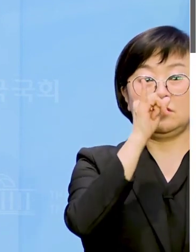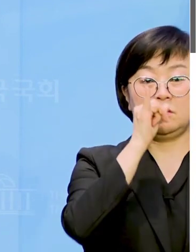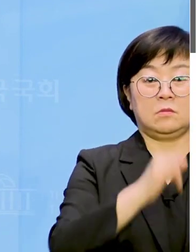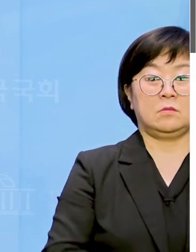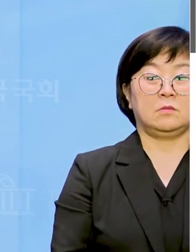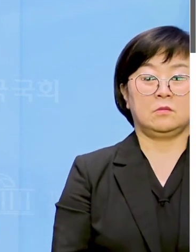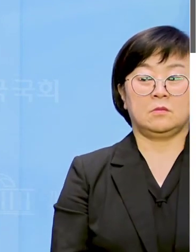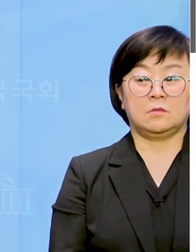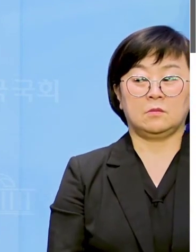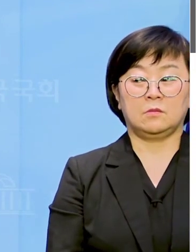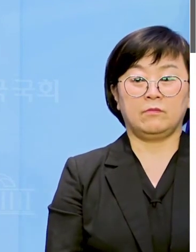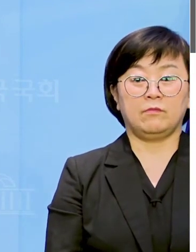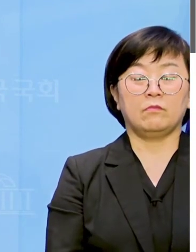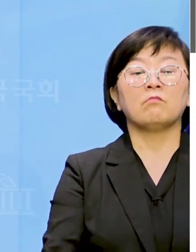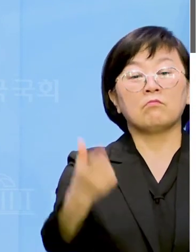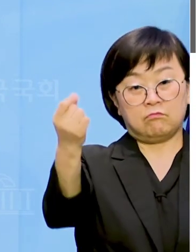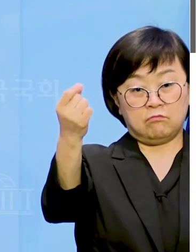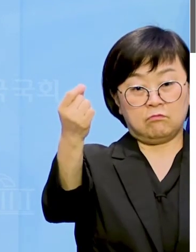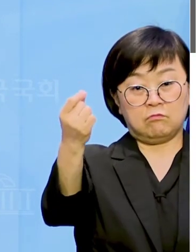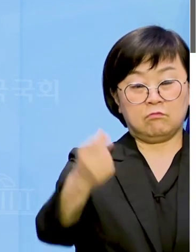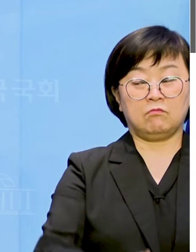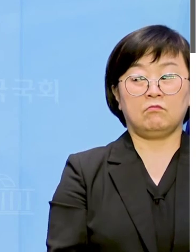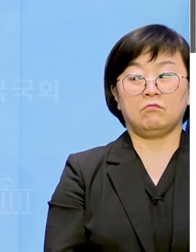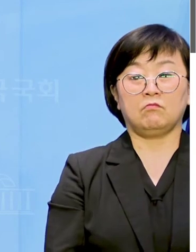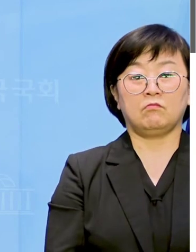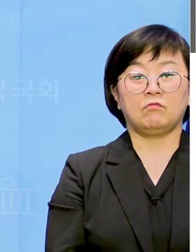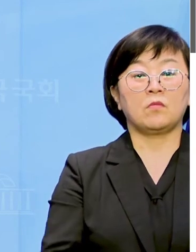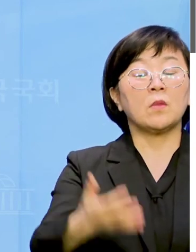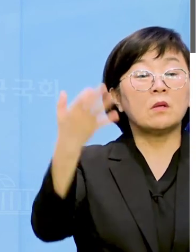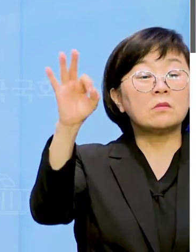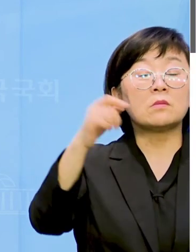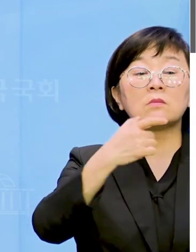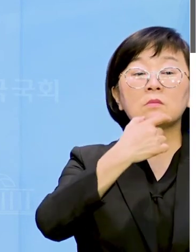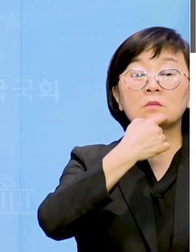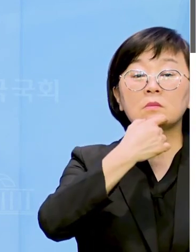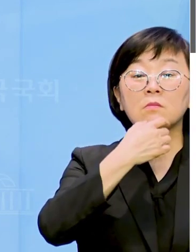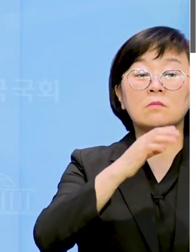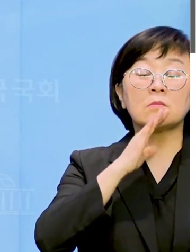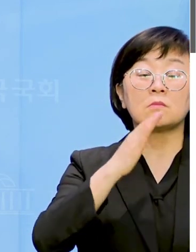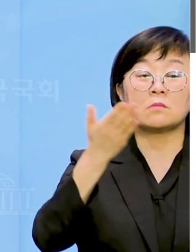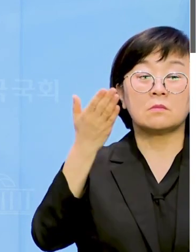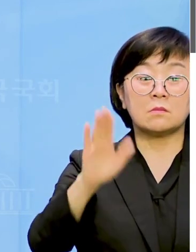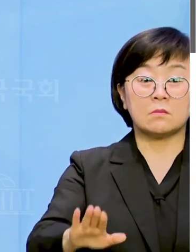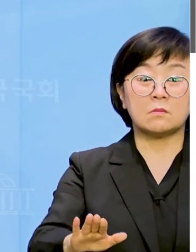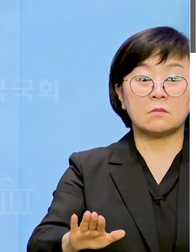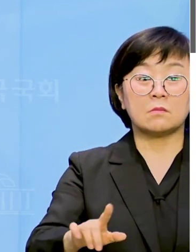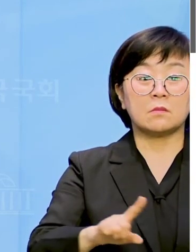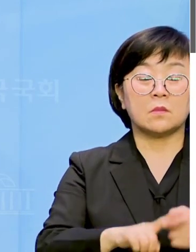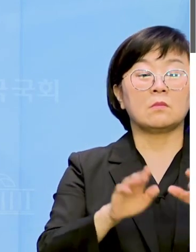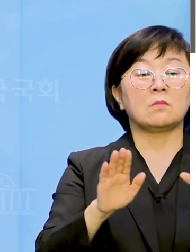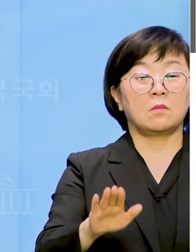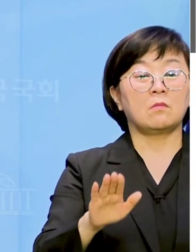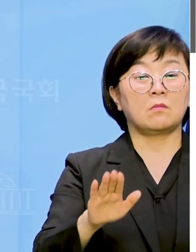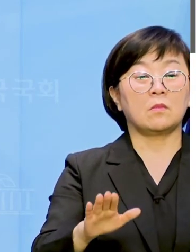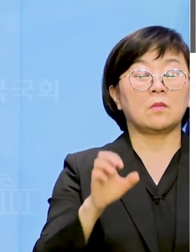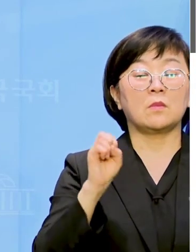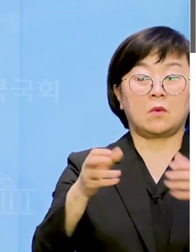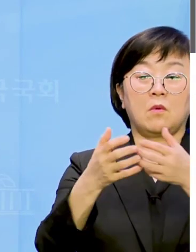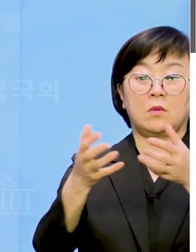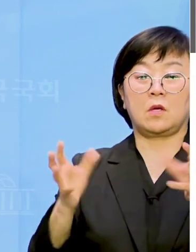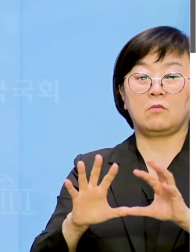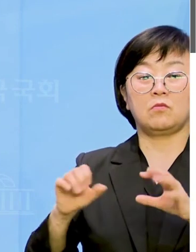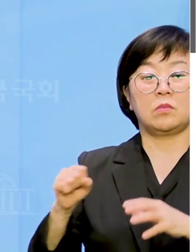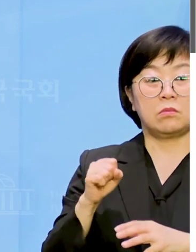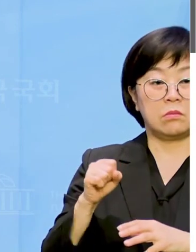있습니다. 그렇습니다. 인정하기 싫은 분들도 계시겠지만 이것이 현재 여당인